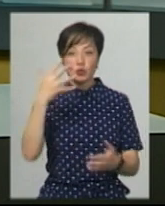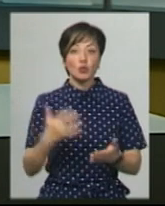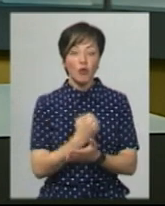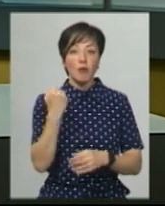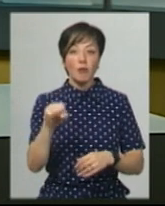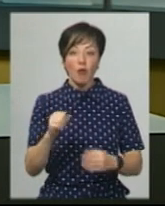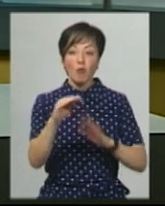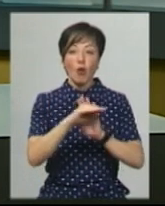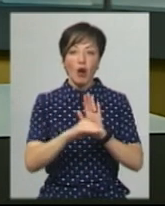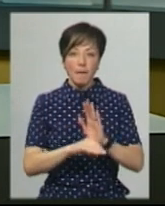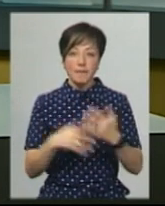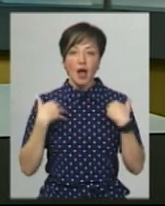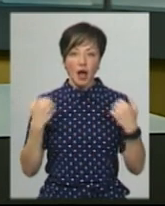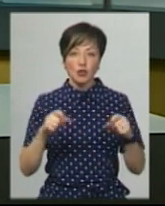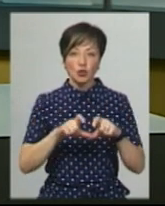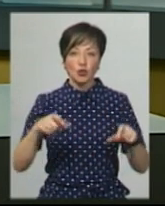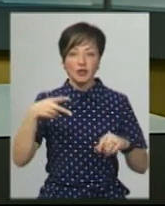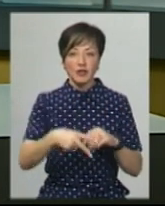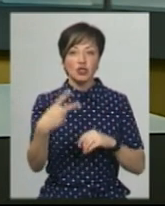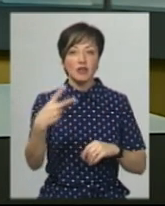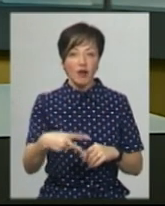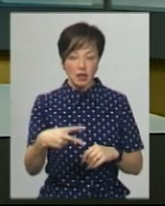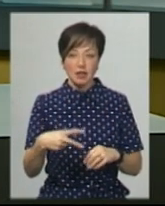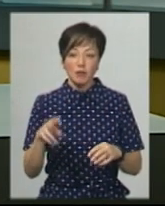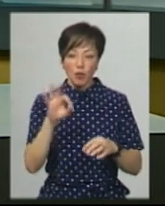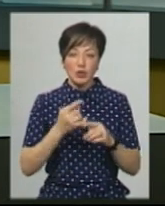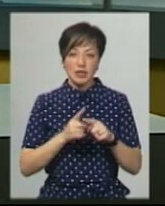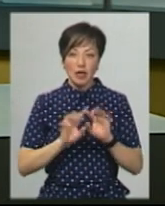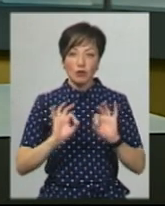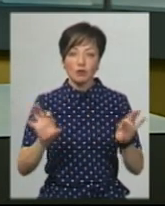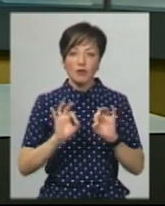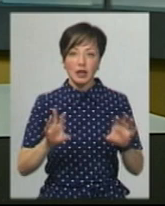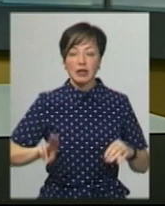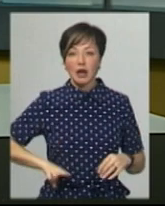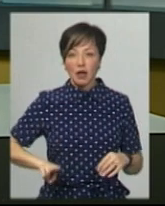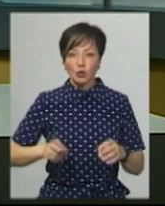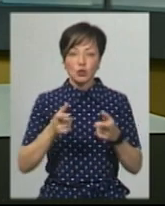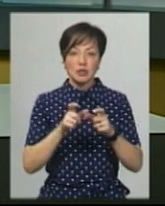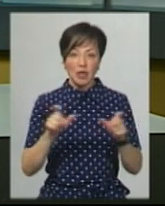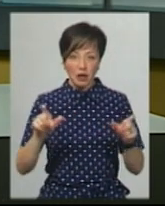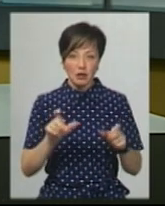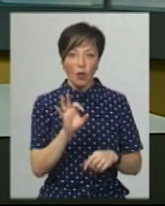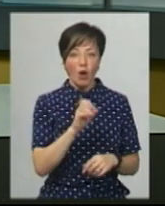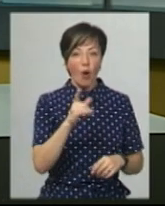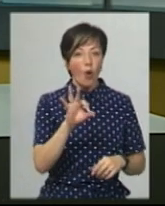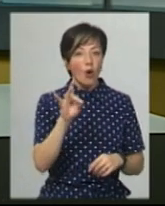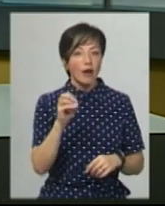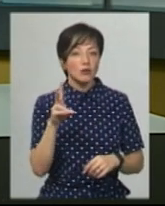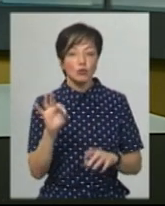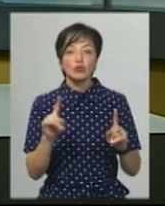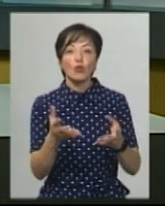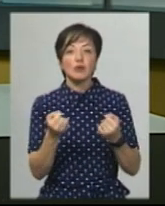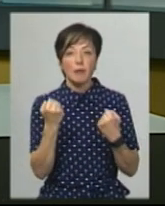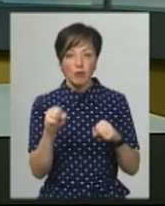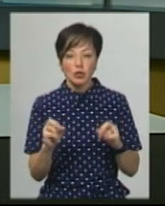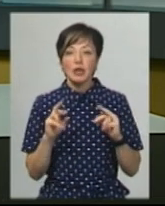перемогу у програмі Healthy Schools 2020. Про це Суспільному розповіла директорка закладу Ольга Горенко. Що отримають